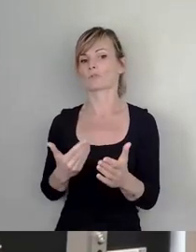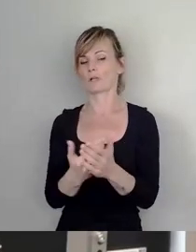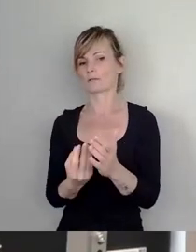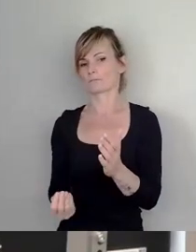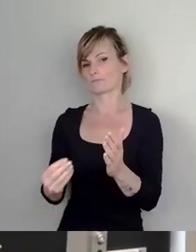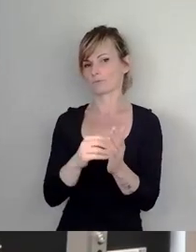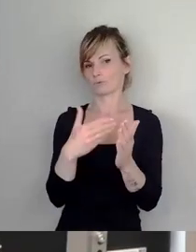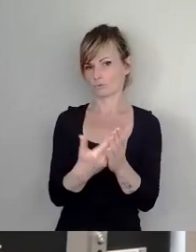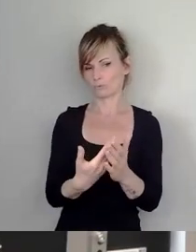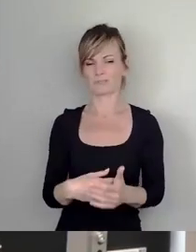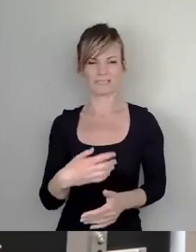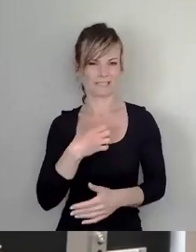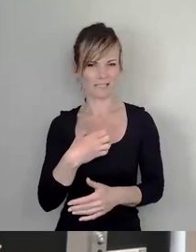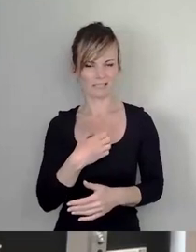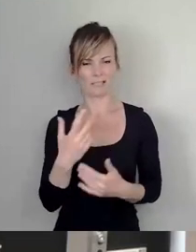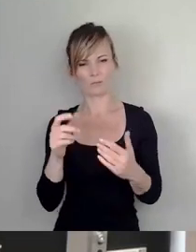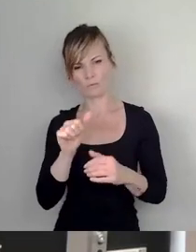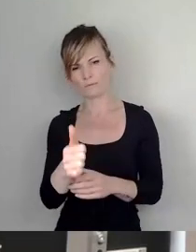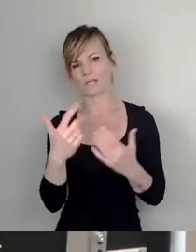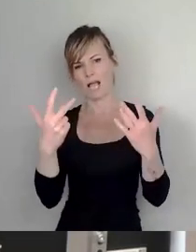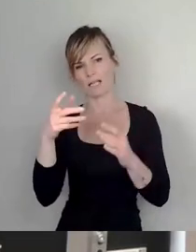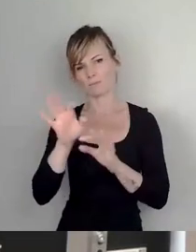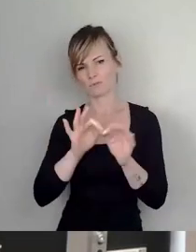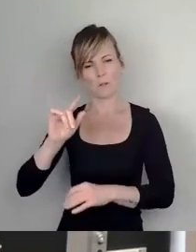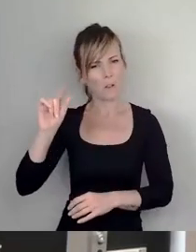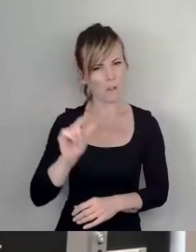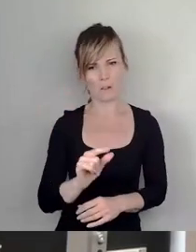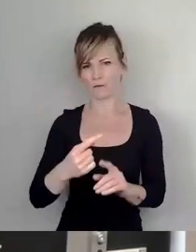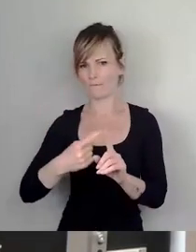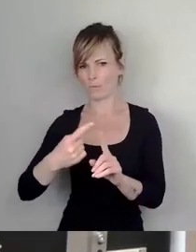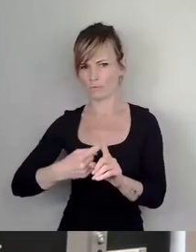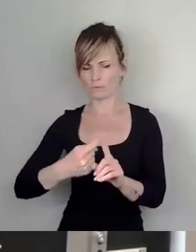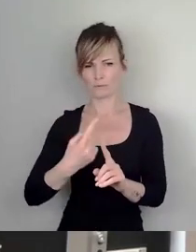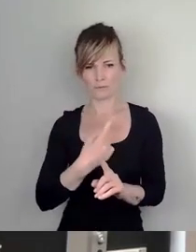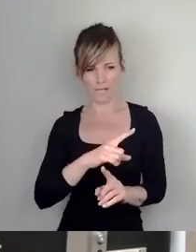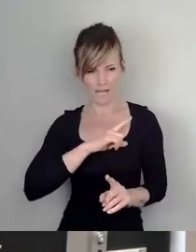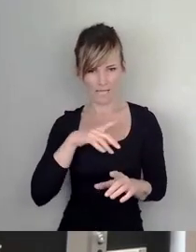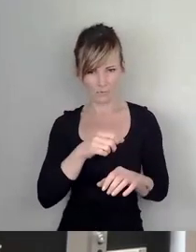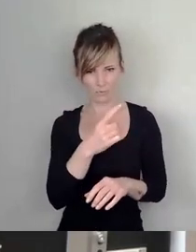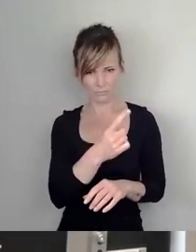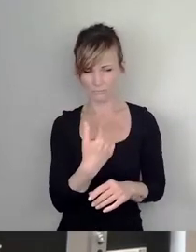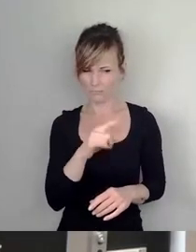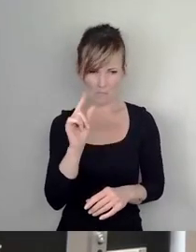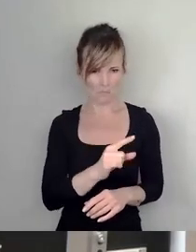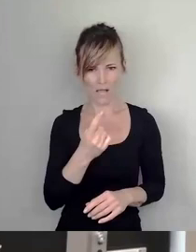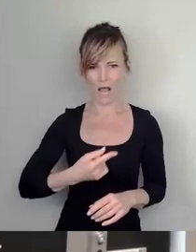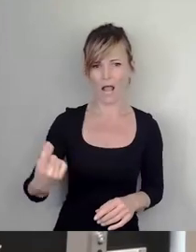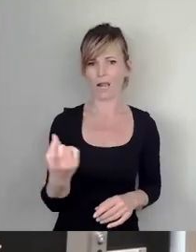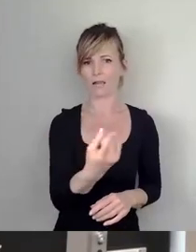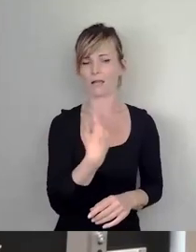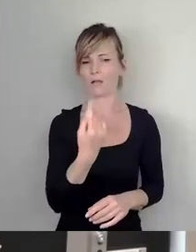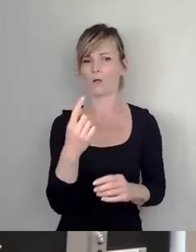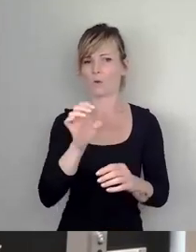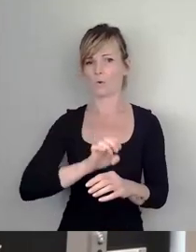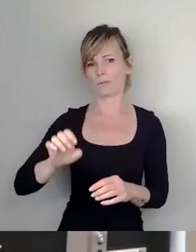mit rund 18 Prozent eine der geringsten Wohneigentumsquoten aller europäischen Städte. Die Folge ist, dass auch im Vergleich mit anderen deutschen